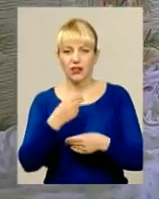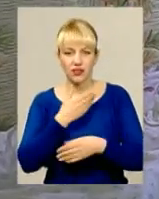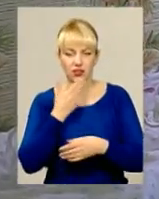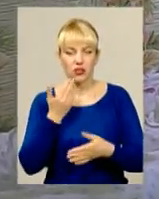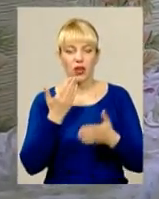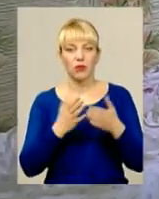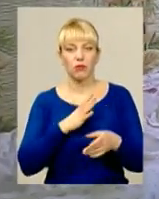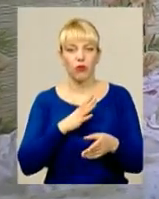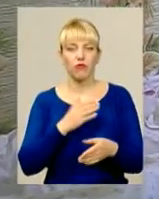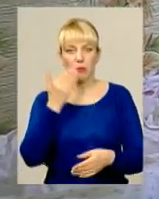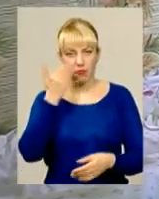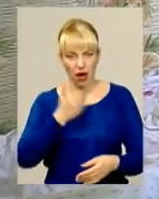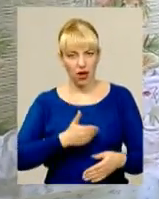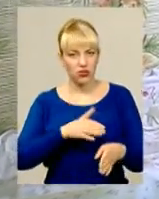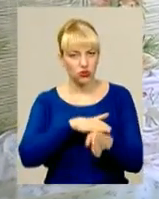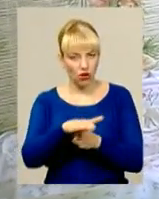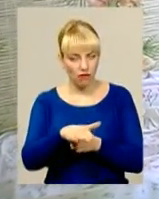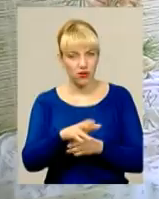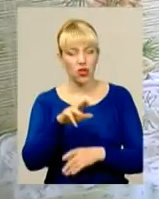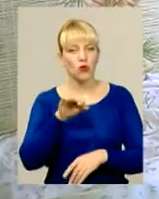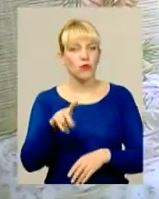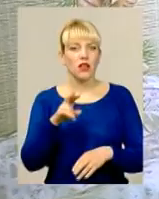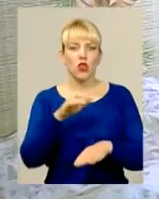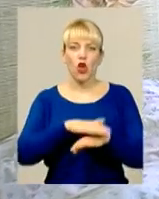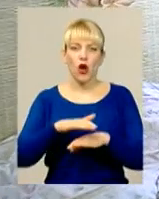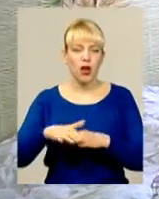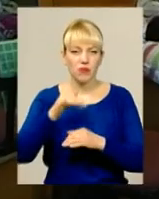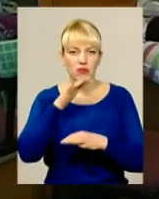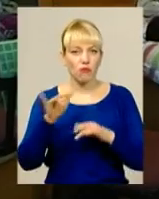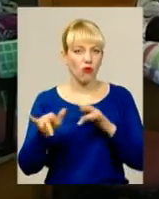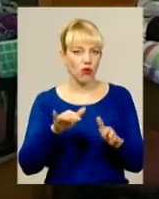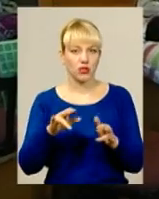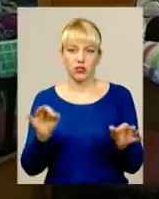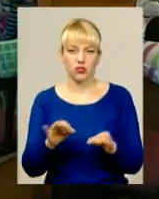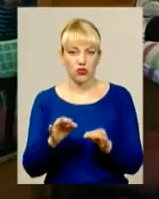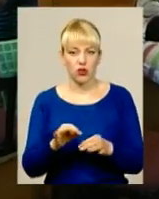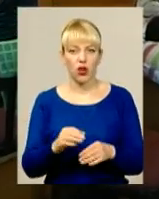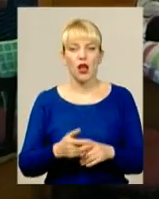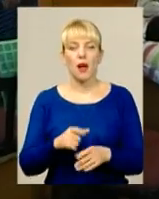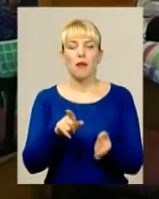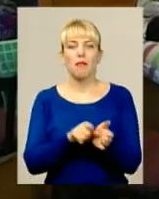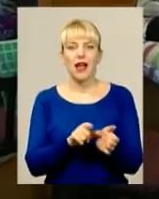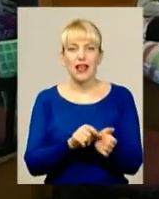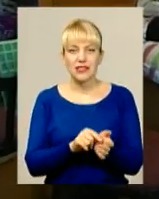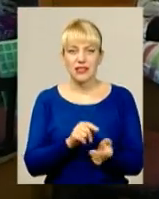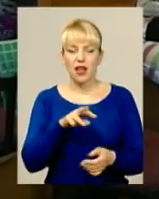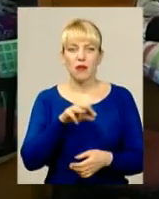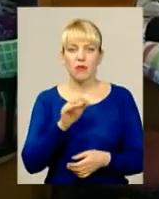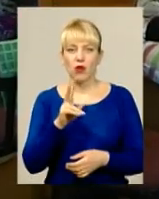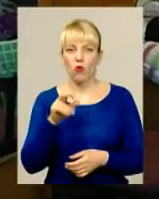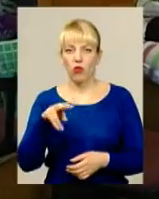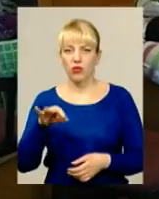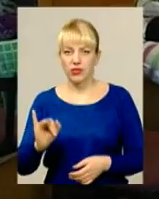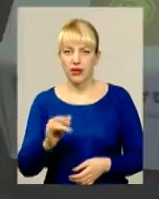Якби був паралізований, то він бі взагалі ногами не робив ні руками, нічого. Пенсія Миколи за першу групу інвалідності –